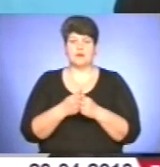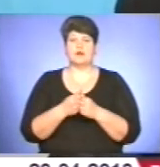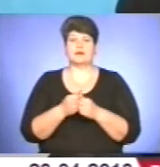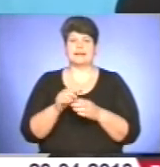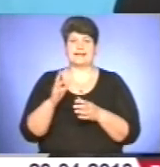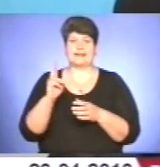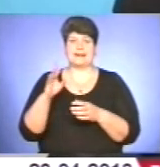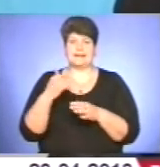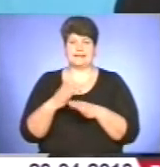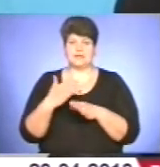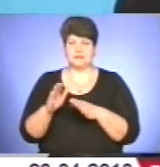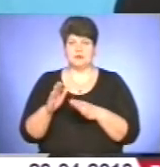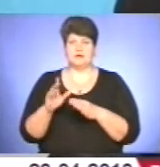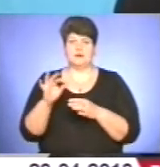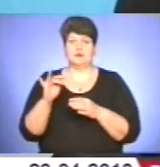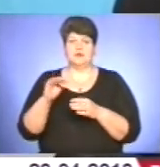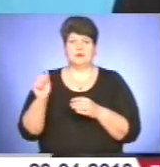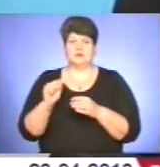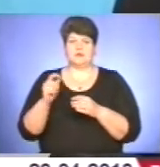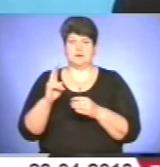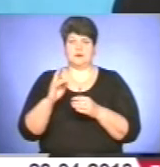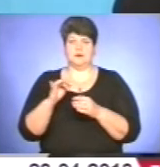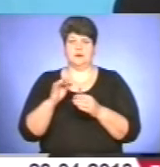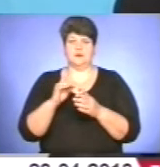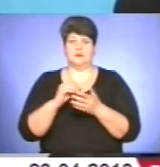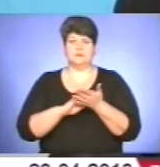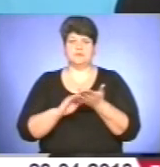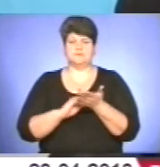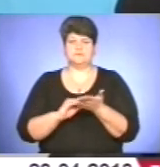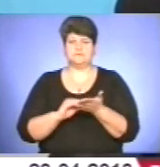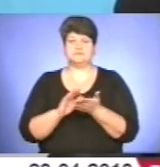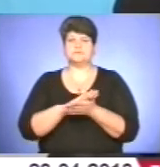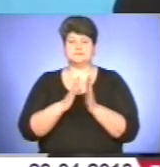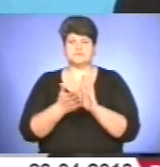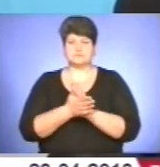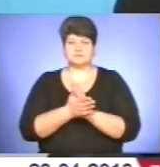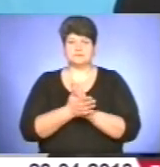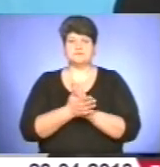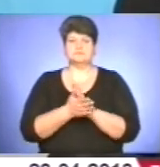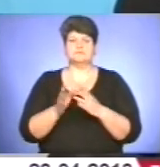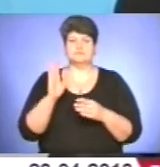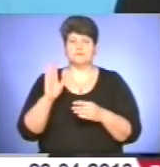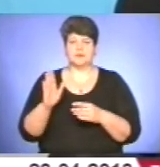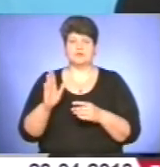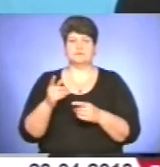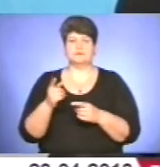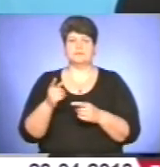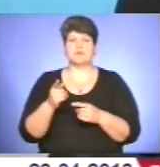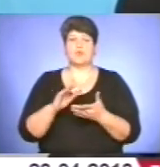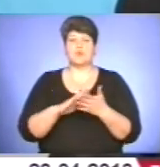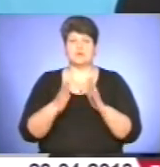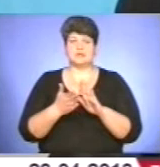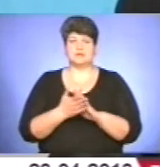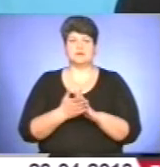і від форвардних контрактів з продовольчою зерновою корпорацією. Продовольча зернова корпорація може укласти